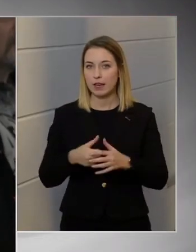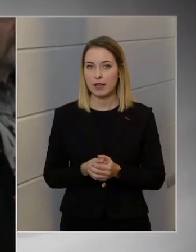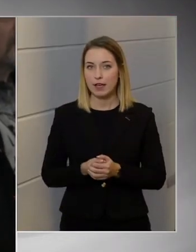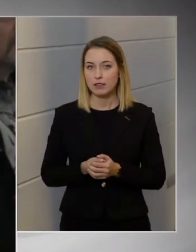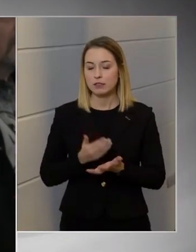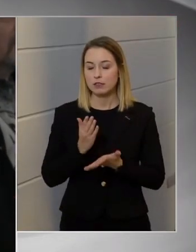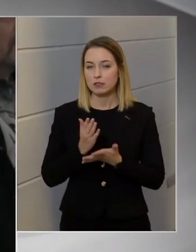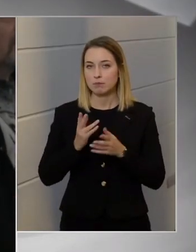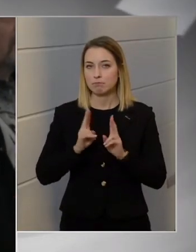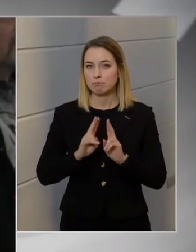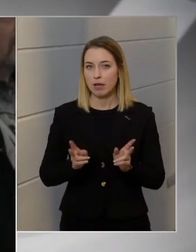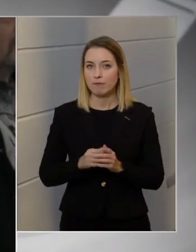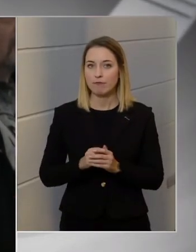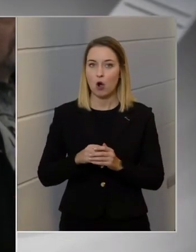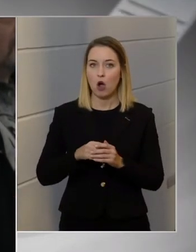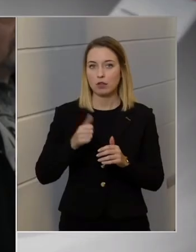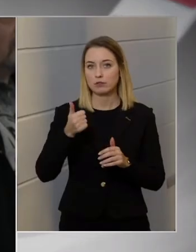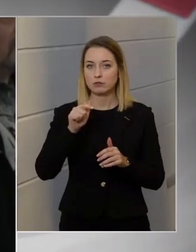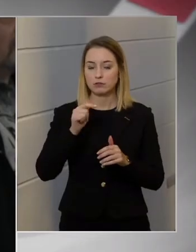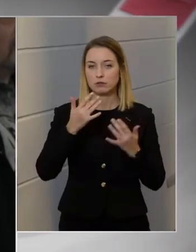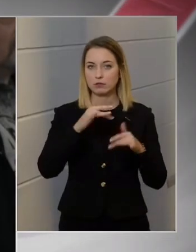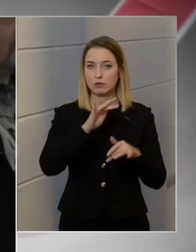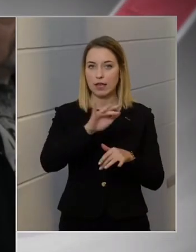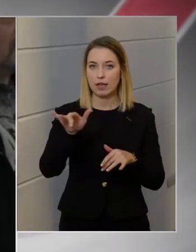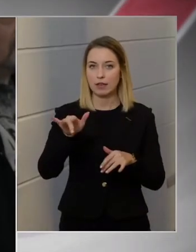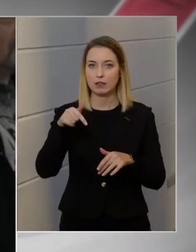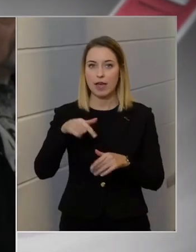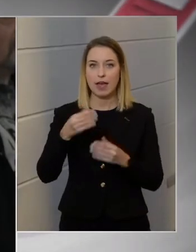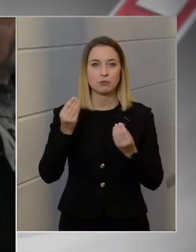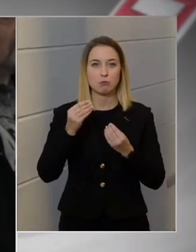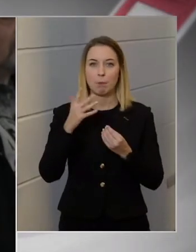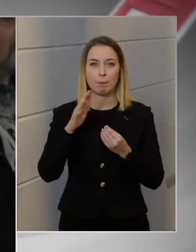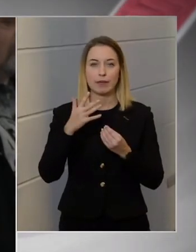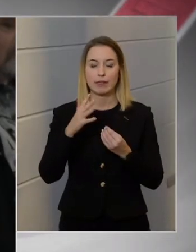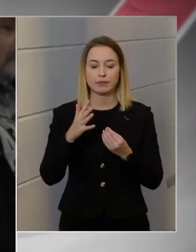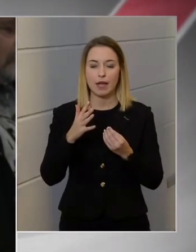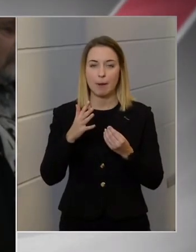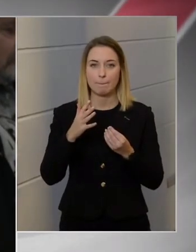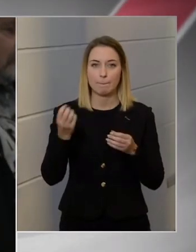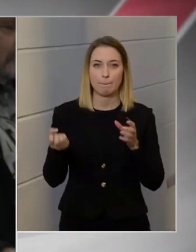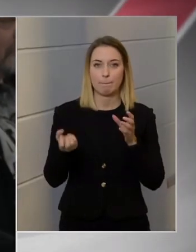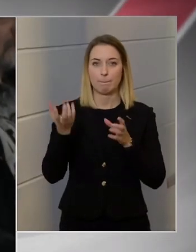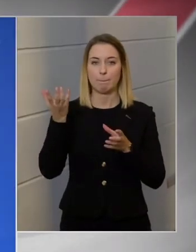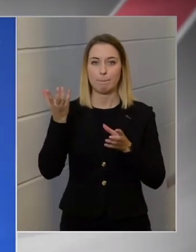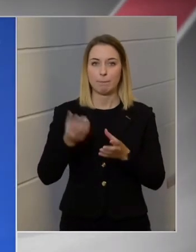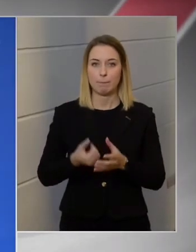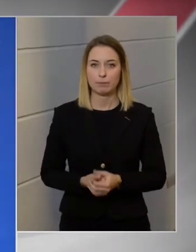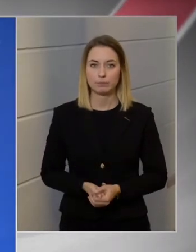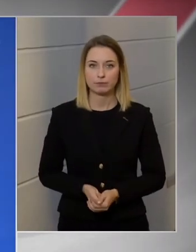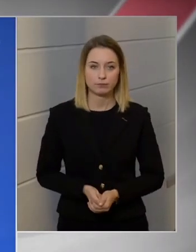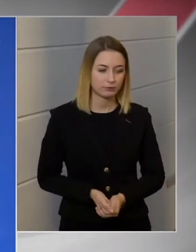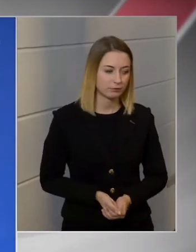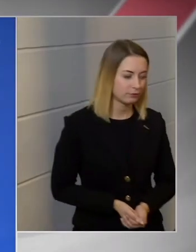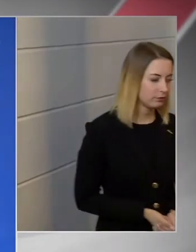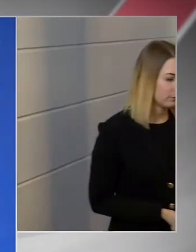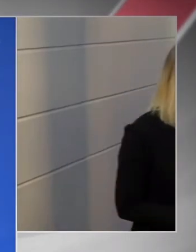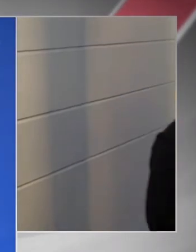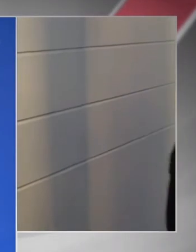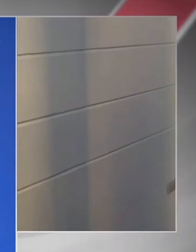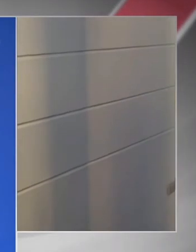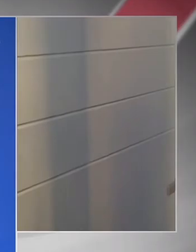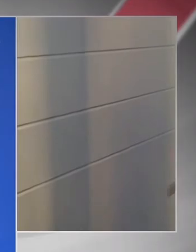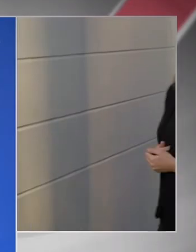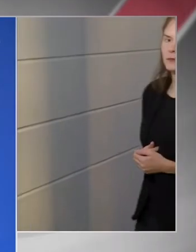úgyis megvan bizonyos helyeken, ez miért nem betődött fel, akár már most? A